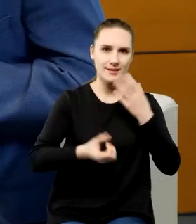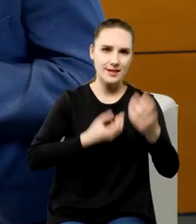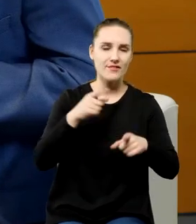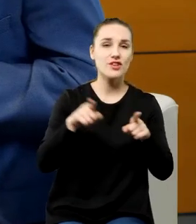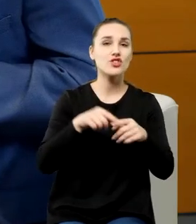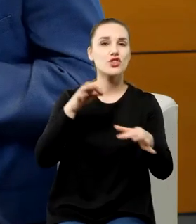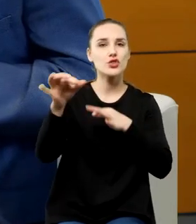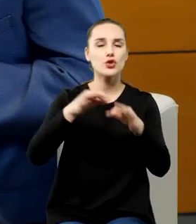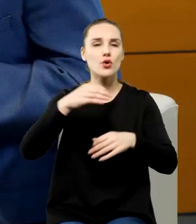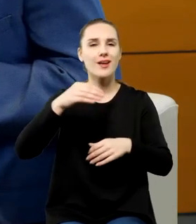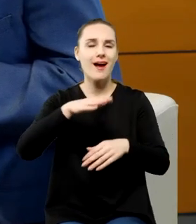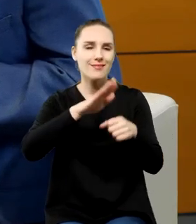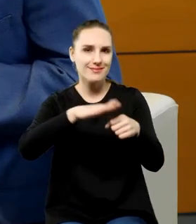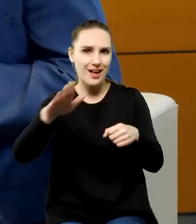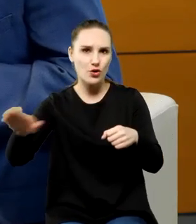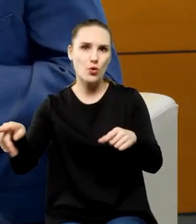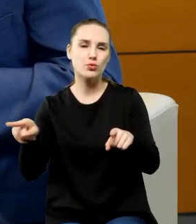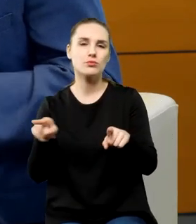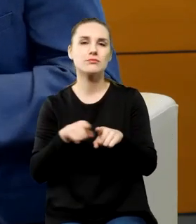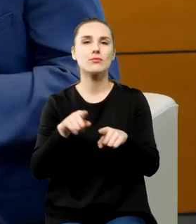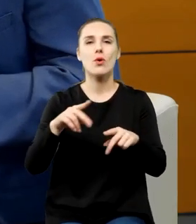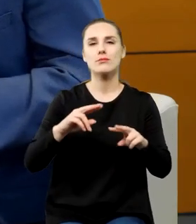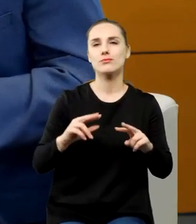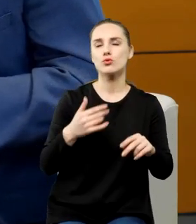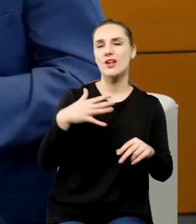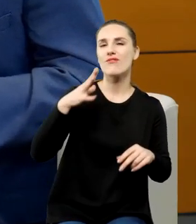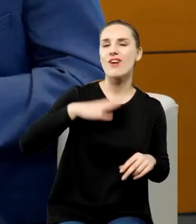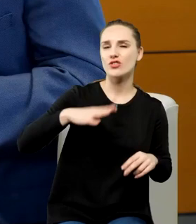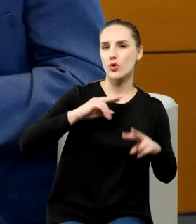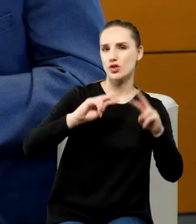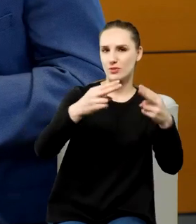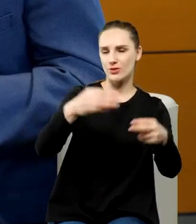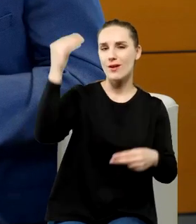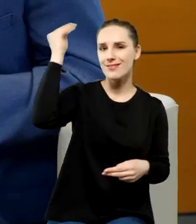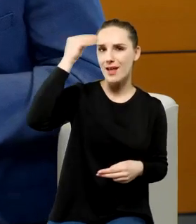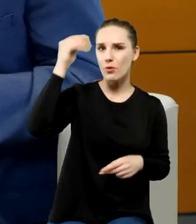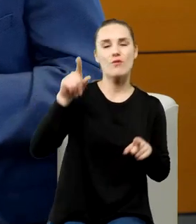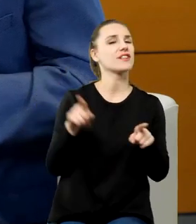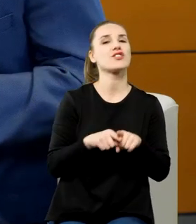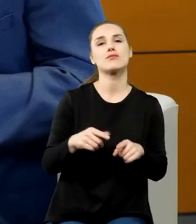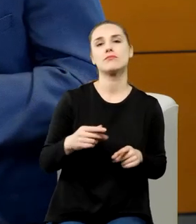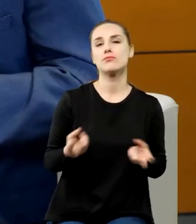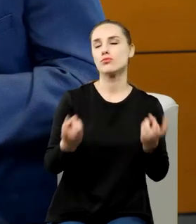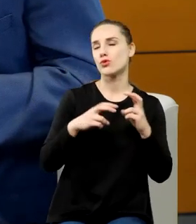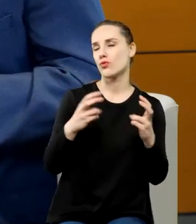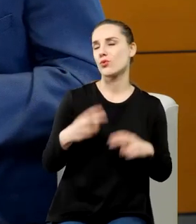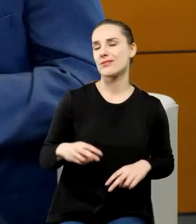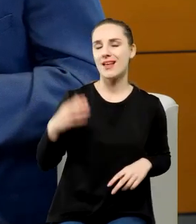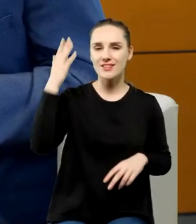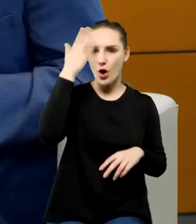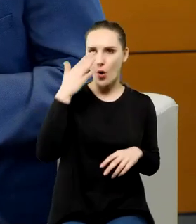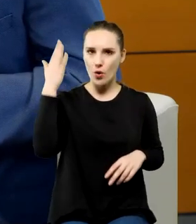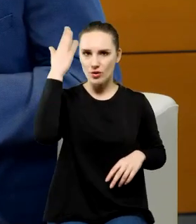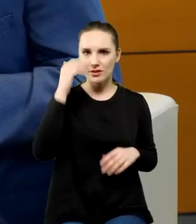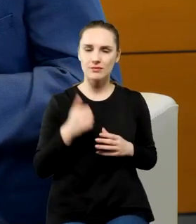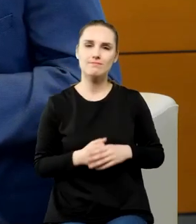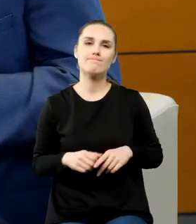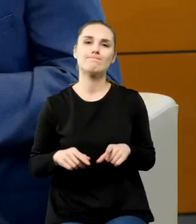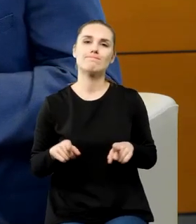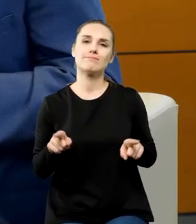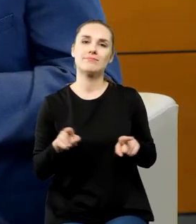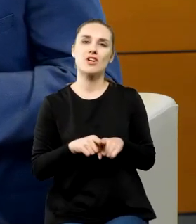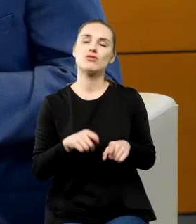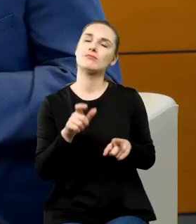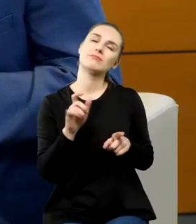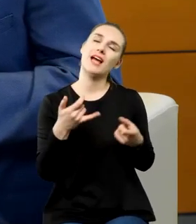narodu i który staje się nośnikiem nie tylko pewnych wartości naukowych, nie tylko twórcą teorii, ale też jakimś punktem wyjścia do